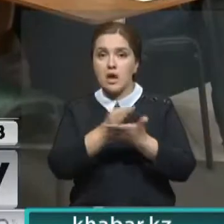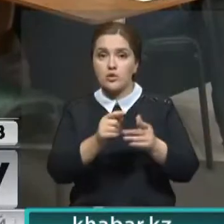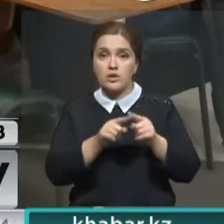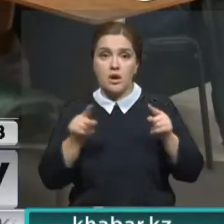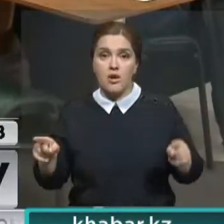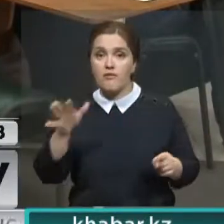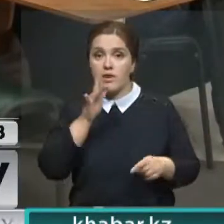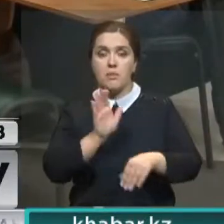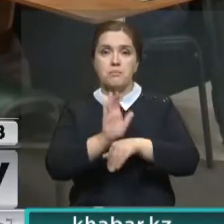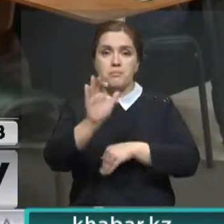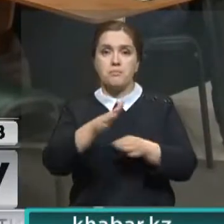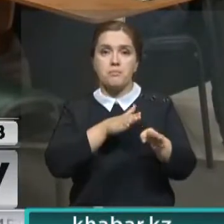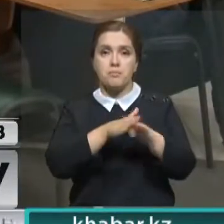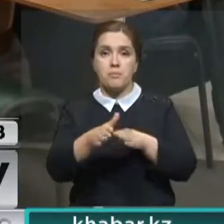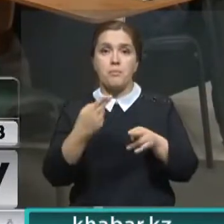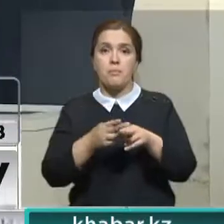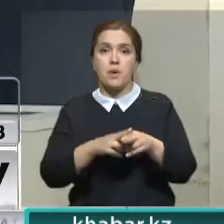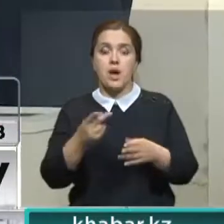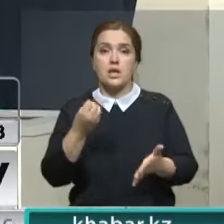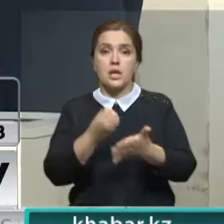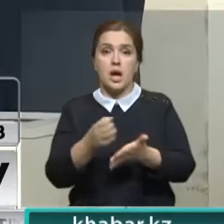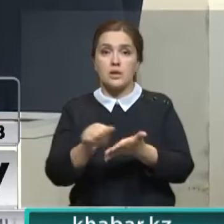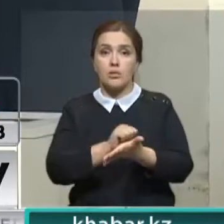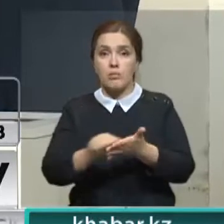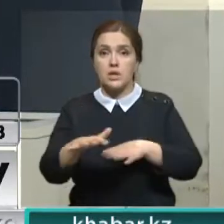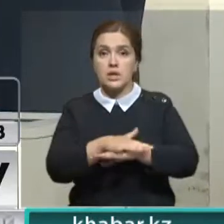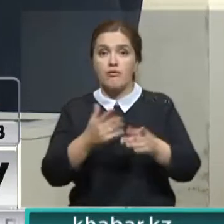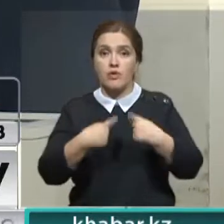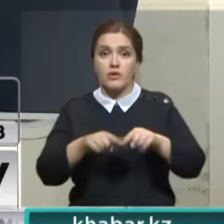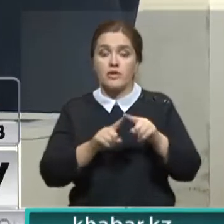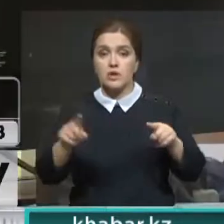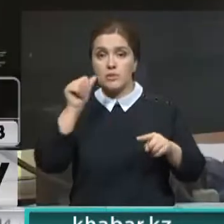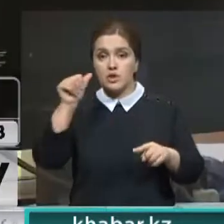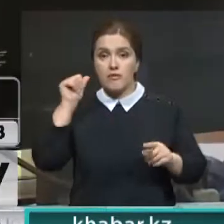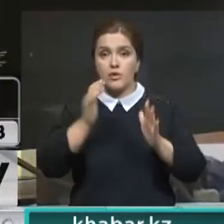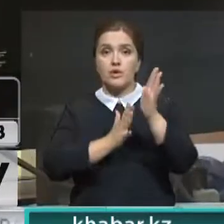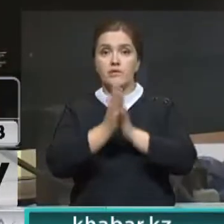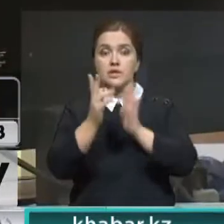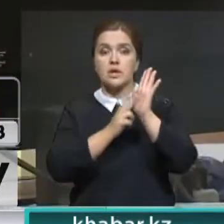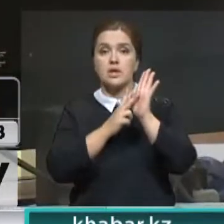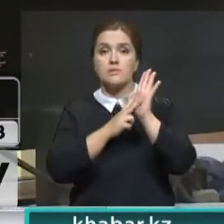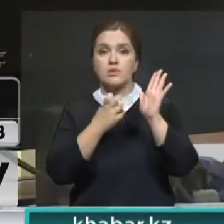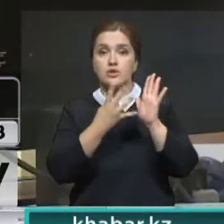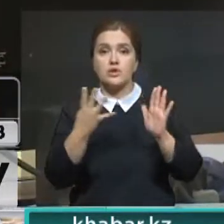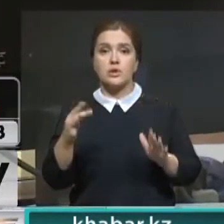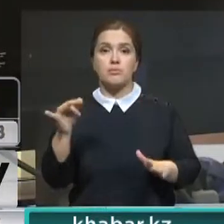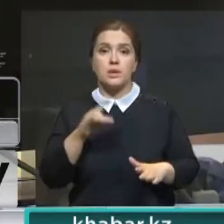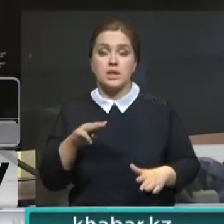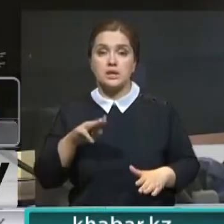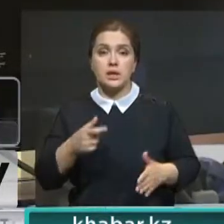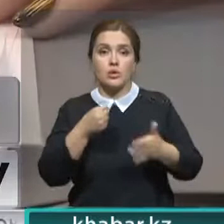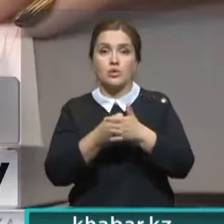отчетный период перечислены в полном объеме. При этом активы Национального фонда в течение прошлого года выросли на 744